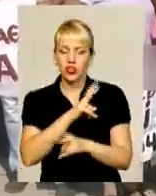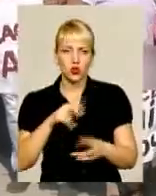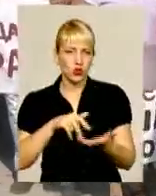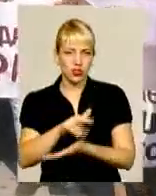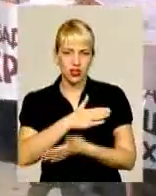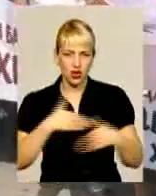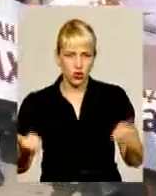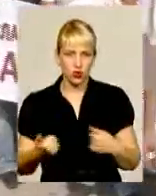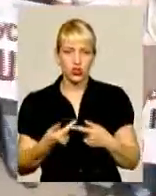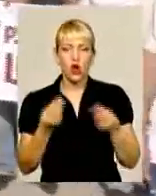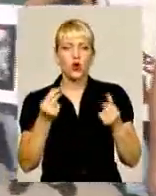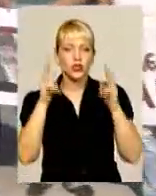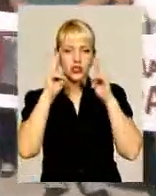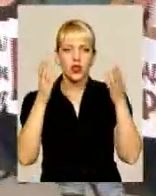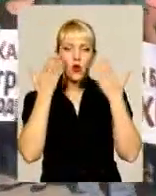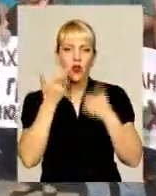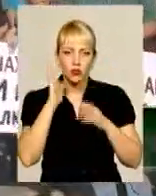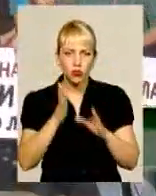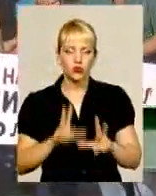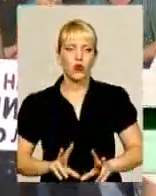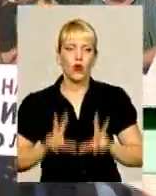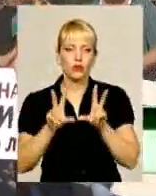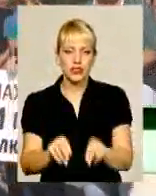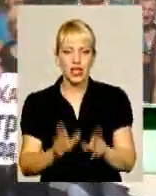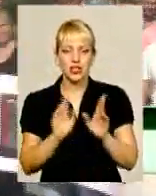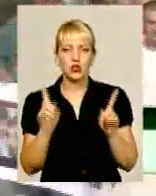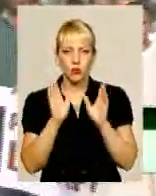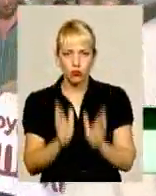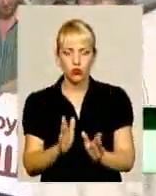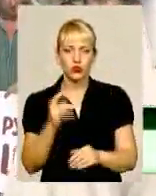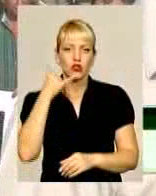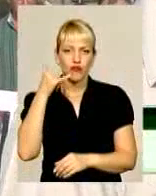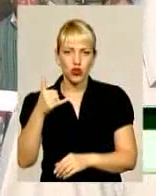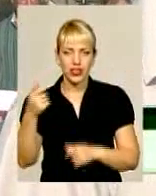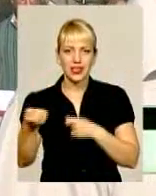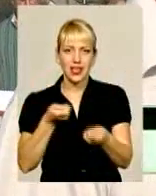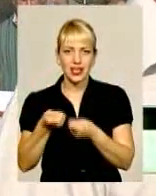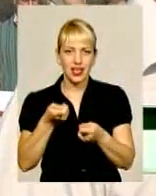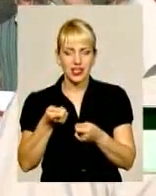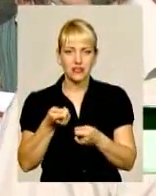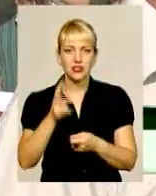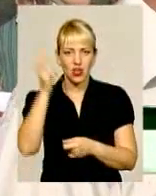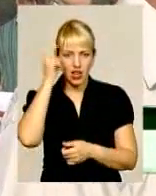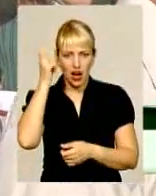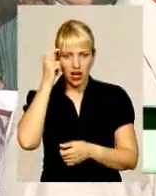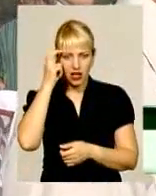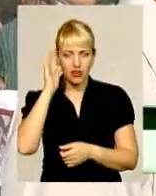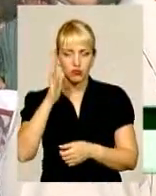Гроші не знаю, коли будуть. Обіцяли, що будуть дзвонити керівництву на Київ і будуть